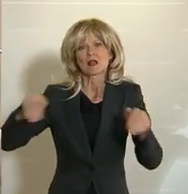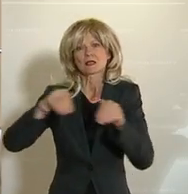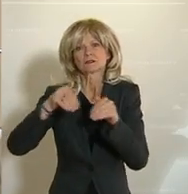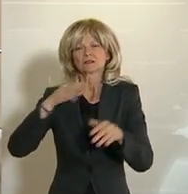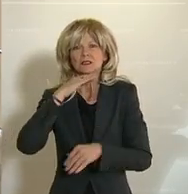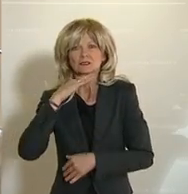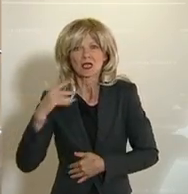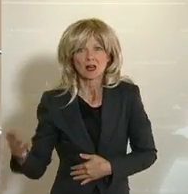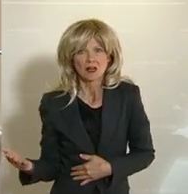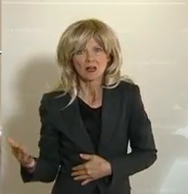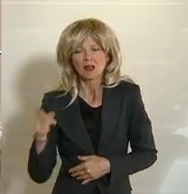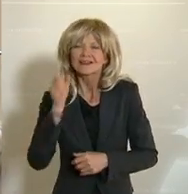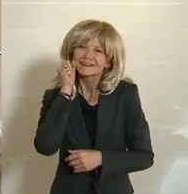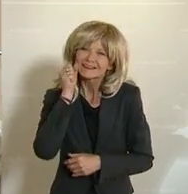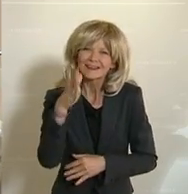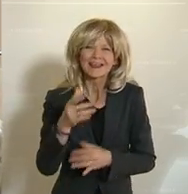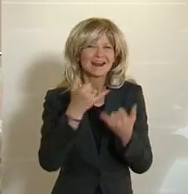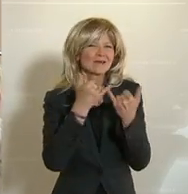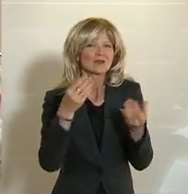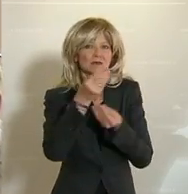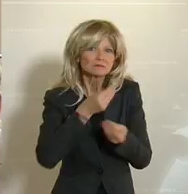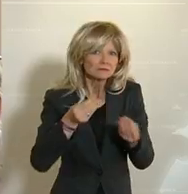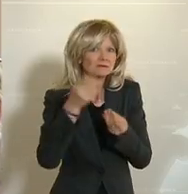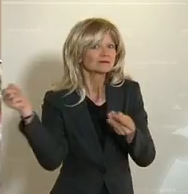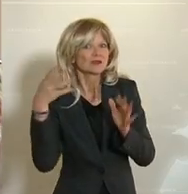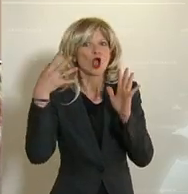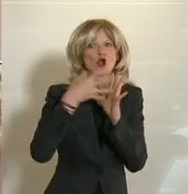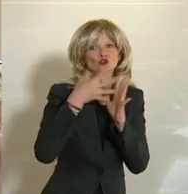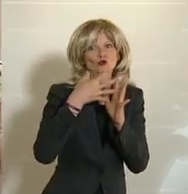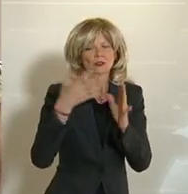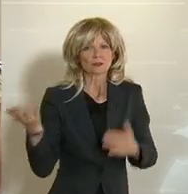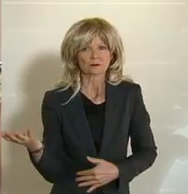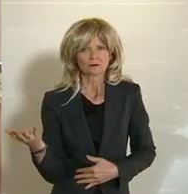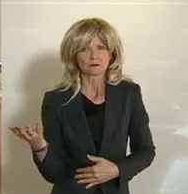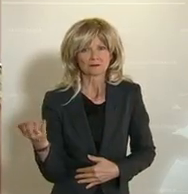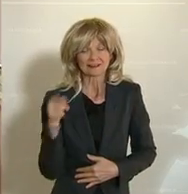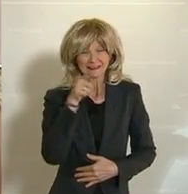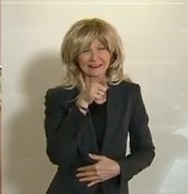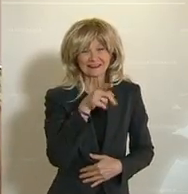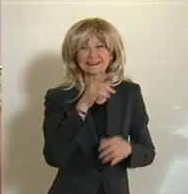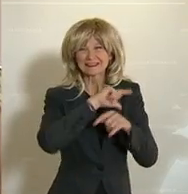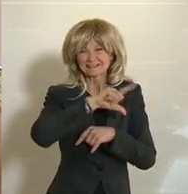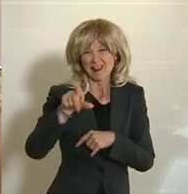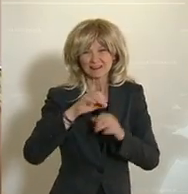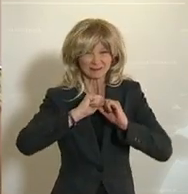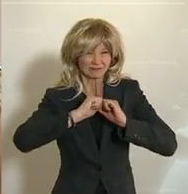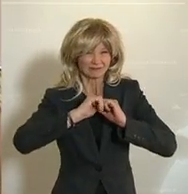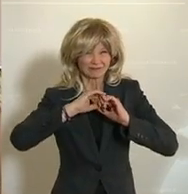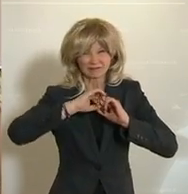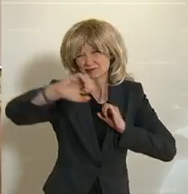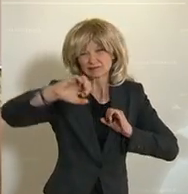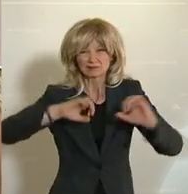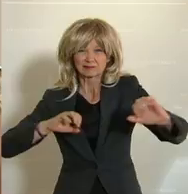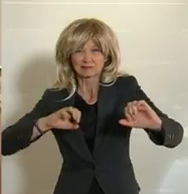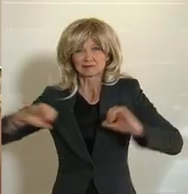tagtägliche Geschehen. Und politisch läuft in diesem zerrissenen Land, früher genannt